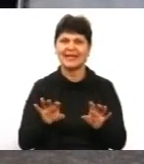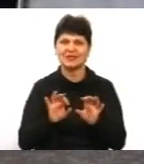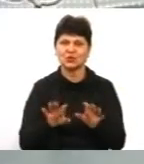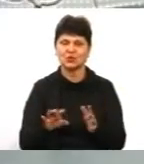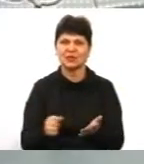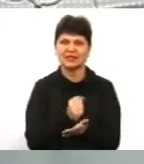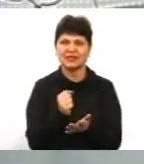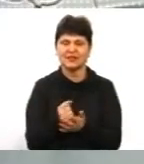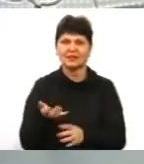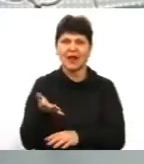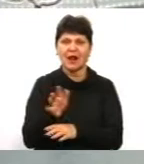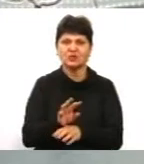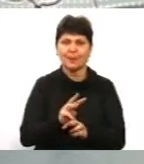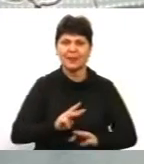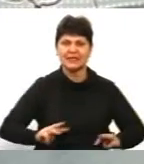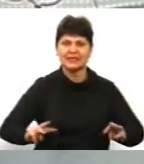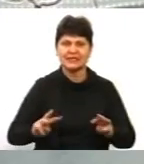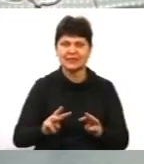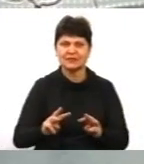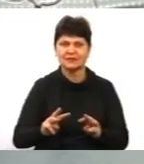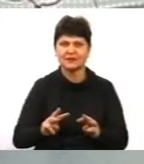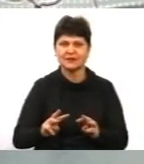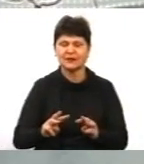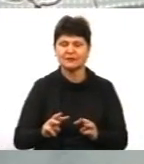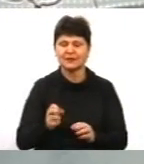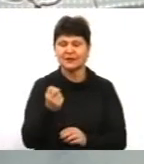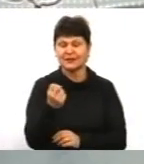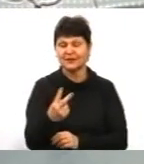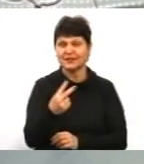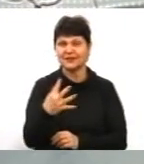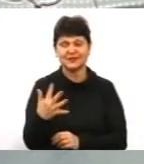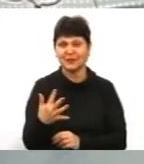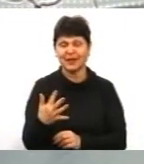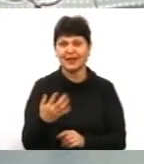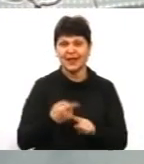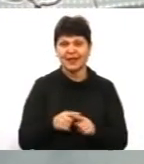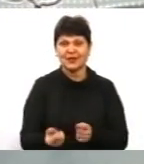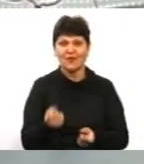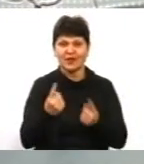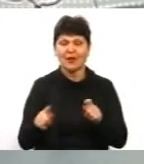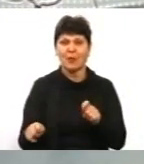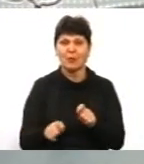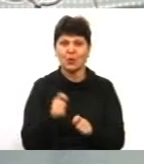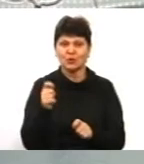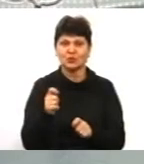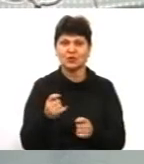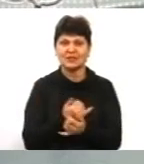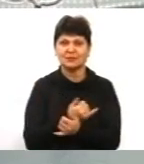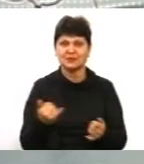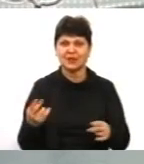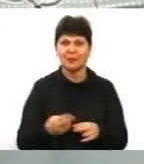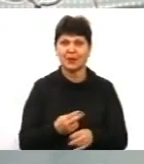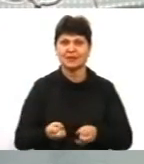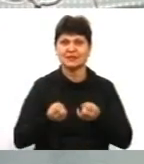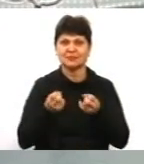наказом Міністерства внутрішніх справ, номер 13-95. Безпосередньо це виявлення порушень у сфері забезпечення безпеки дорожнього руху, які